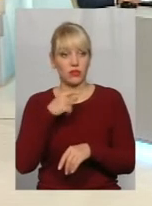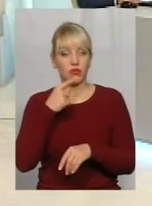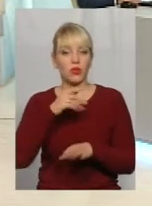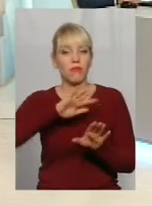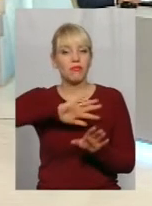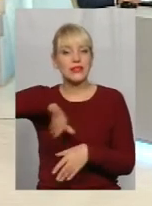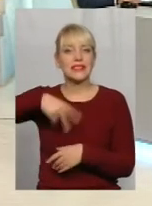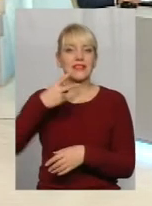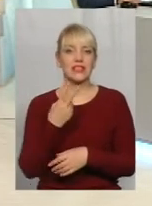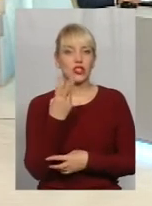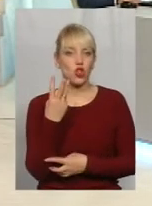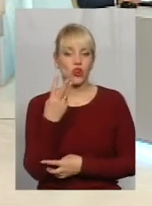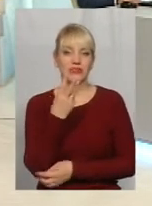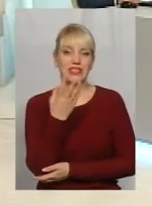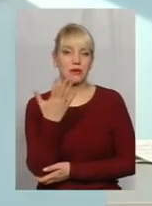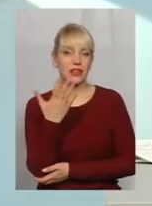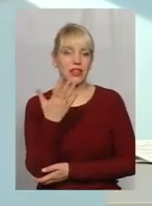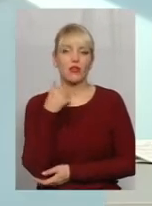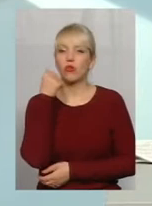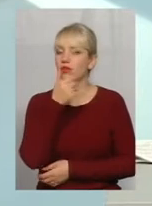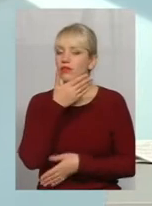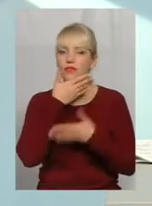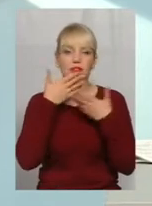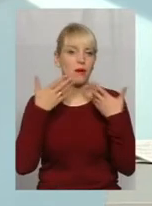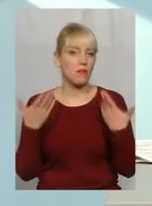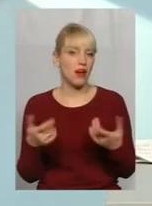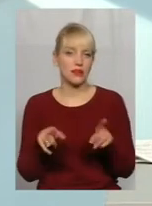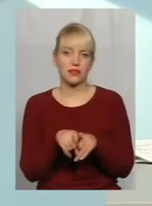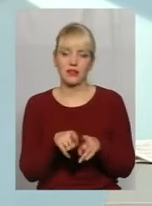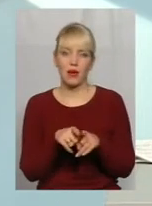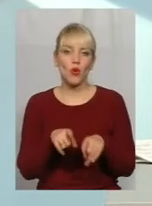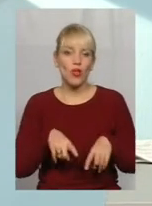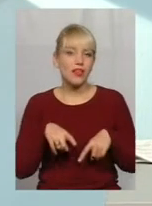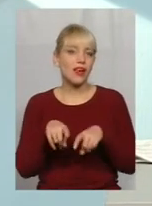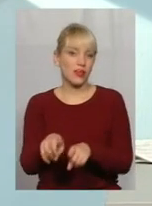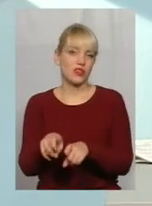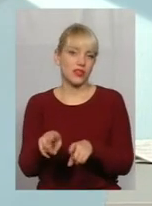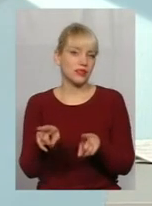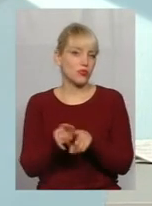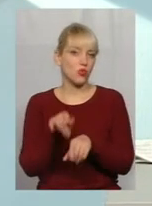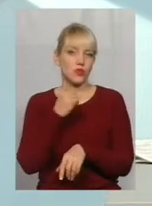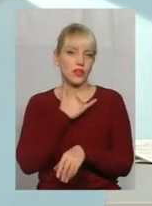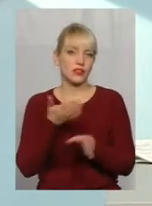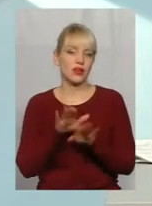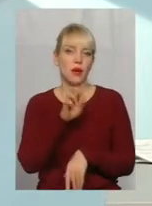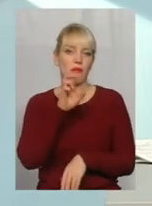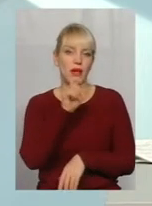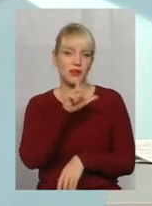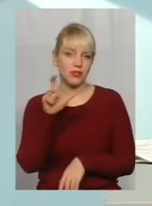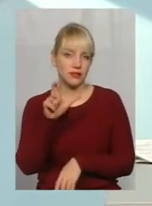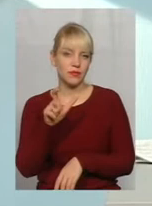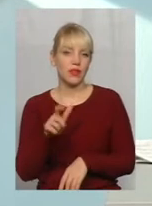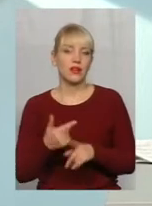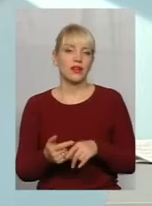після 23-25 років, фактично немає. Те саме в легкій атлетиці. В нас залишилася Марина Бех, за нею ще